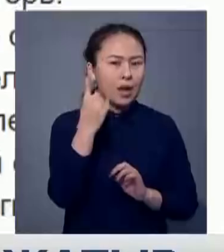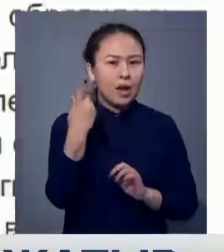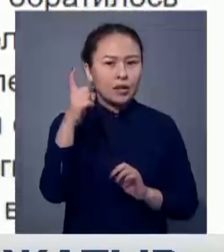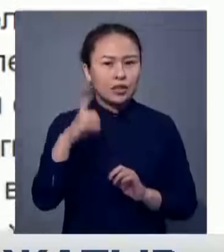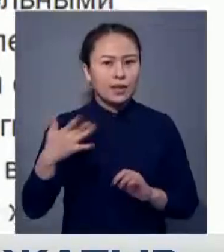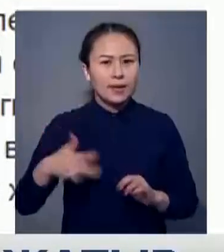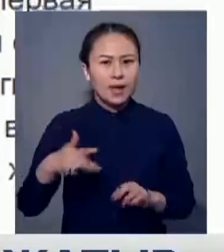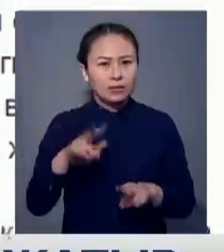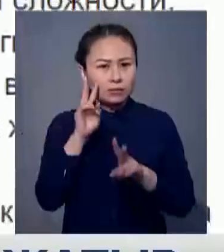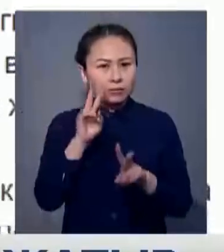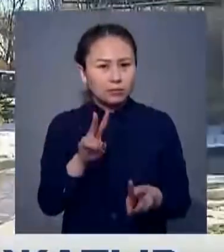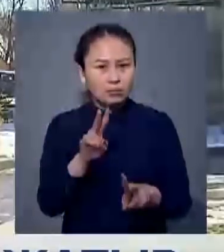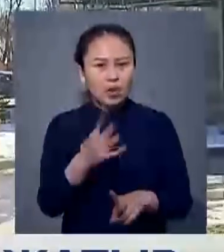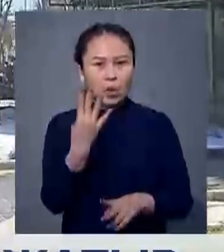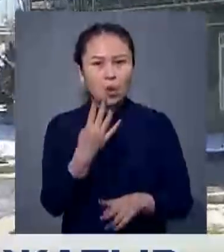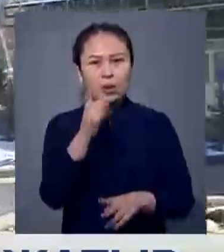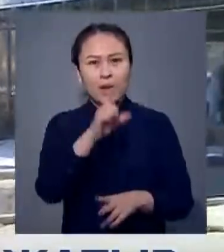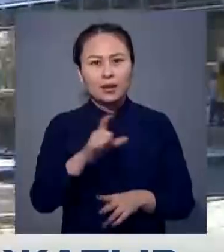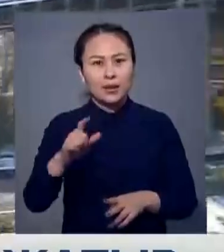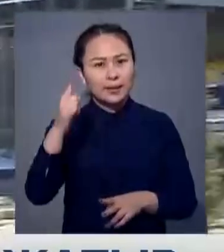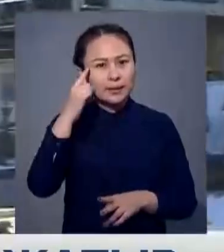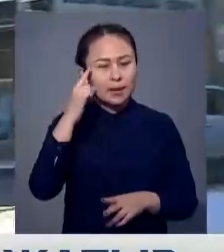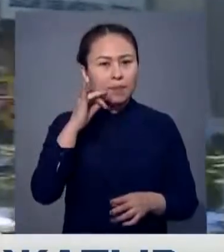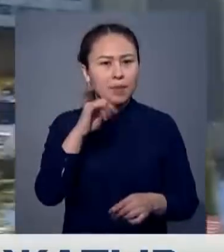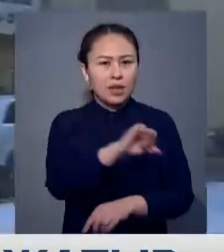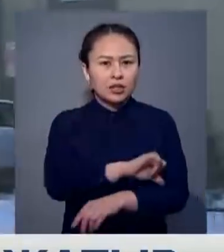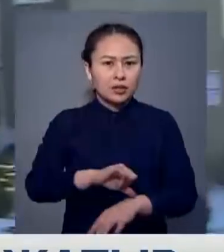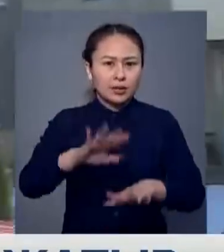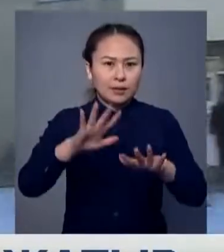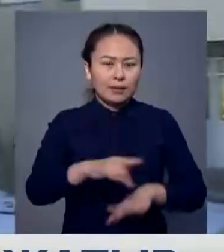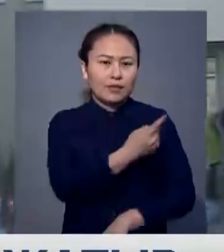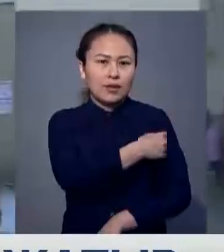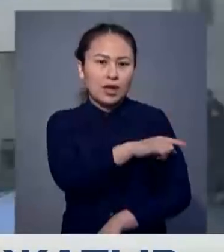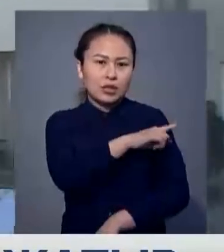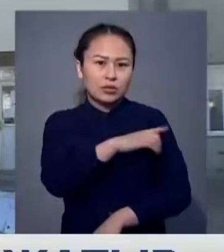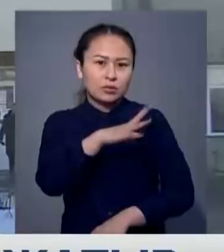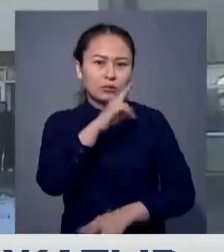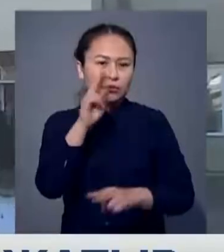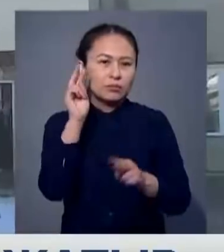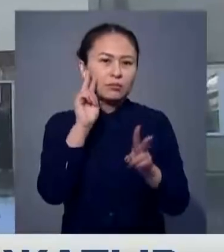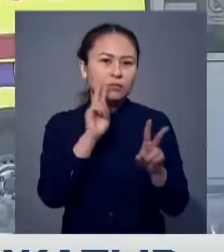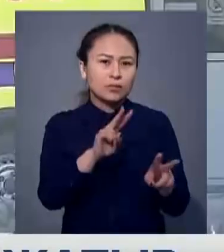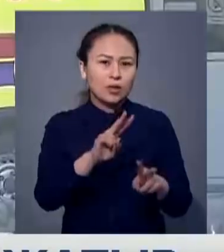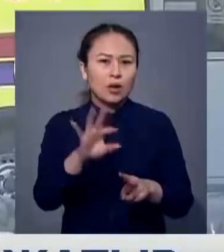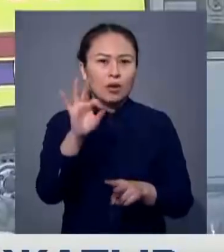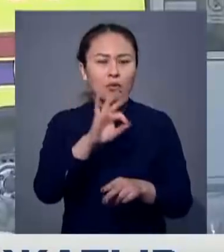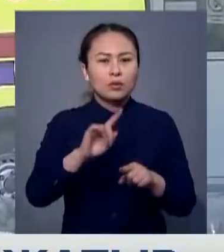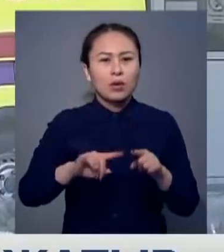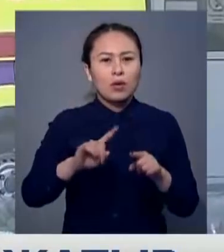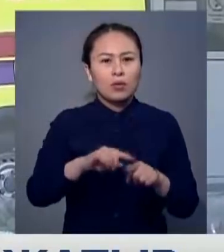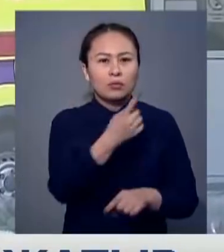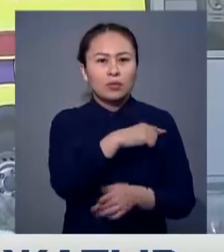тараздағы дәргерлердің бақылауында. Түрт адам Қырғыстан мен арадағы шекаралық клиникада қаралып жатыр. Олардың дені таяуарада